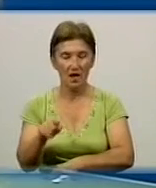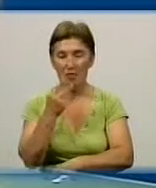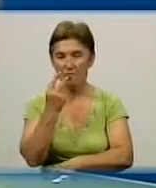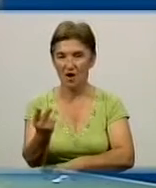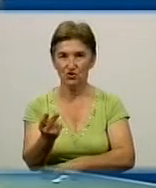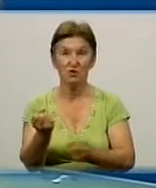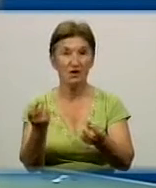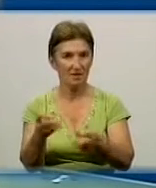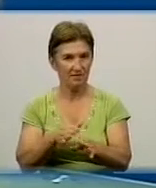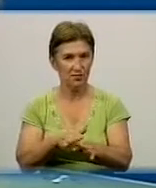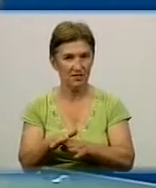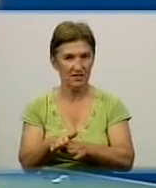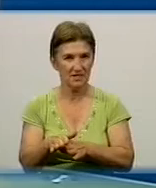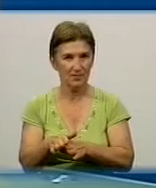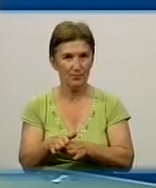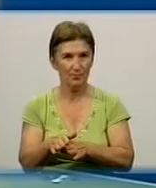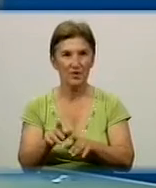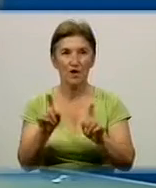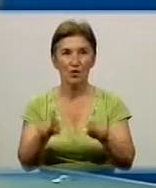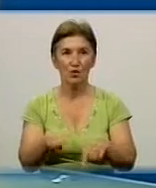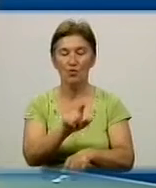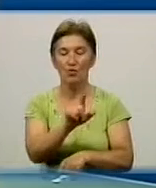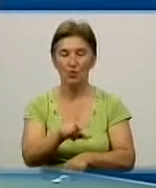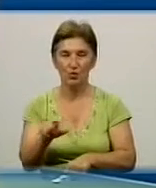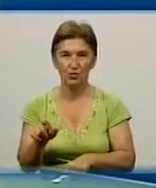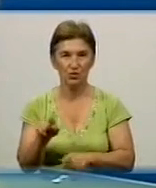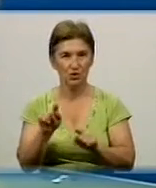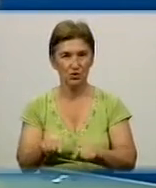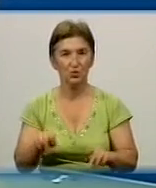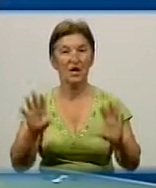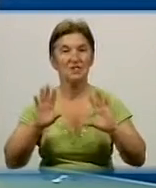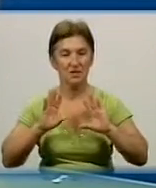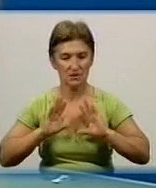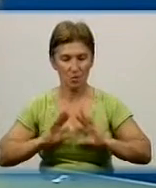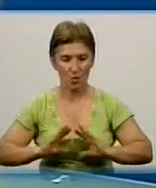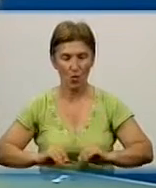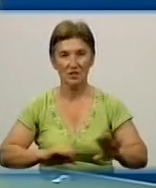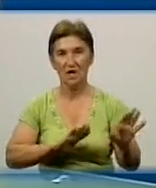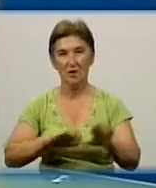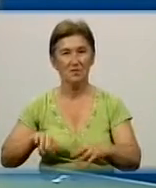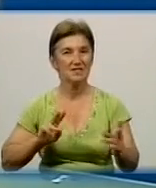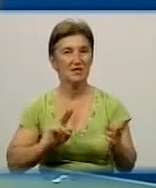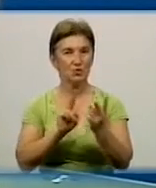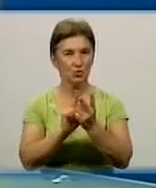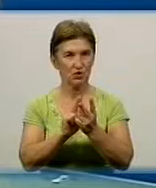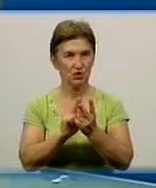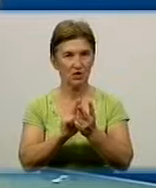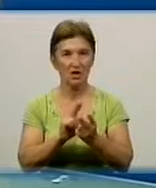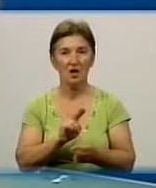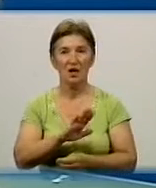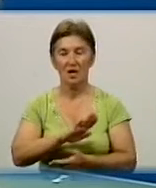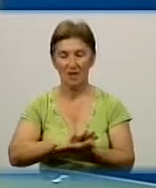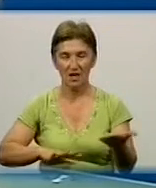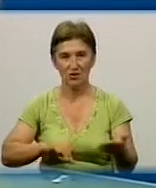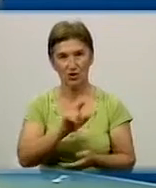воно відбувається. Тому люди тут заспокоїлися після моїх зустрічей. Далі люди